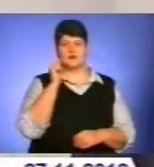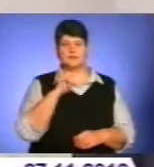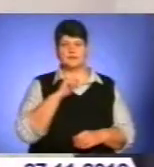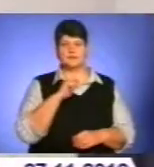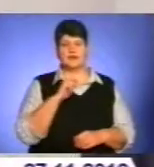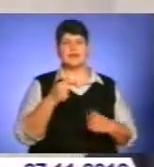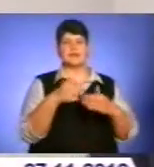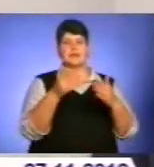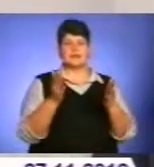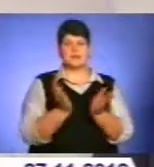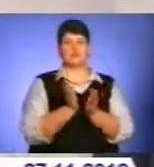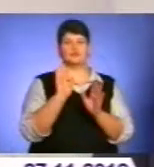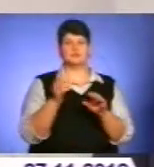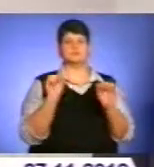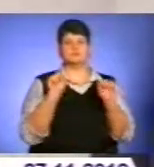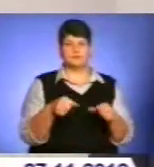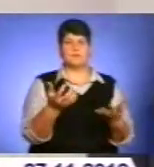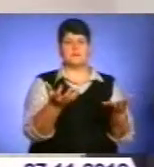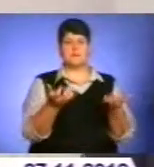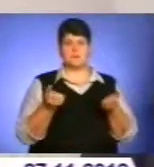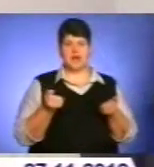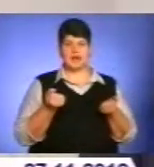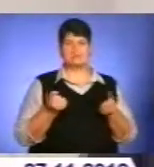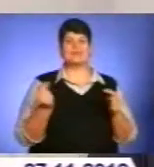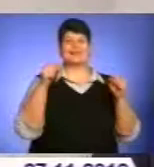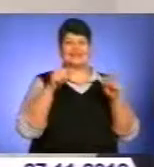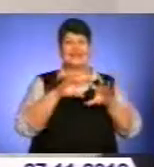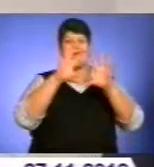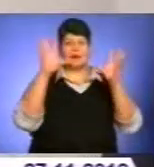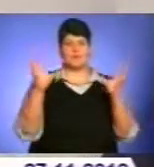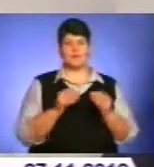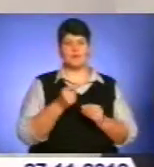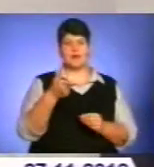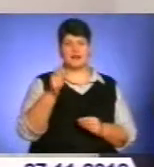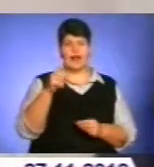способен приймати такі об'єми газу,